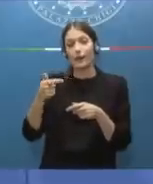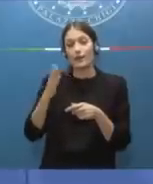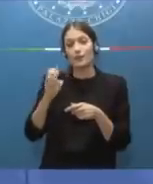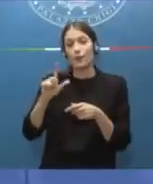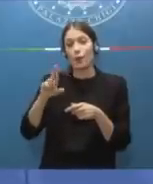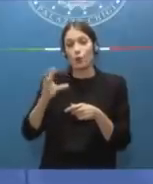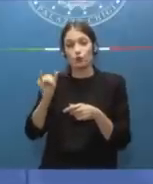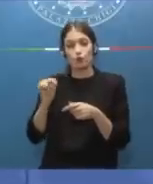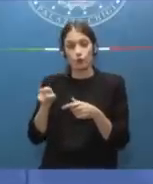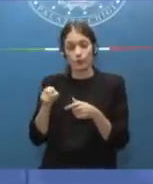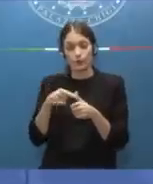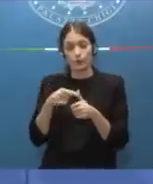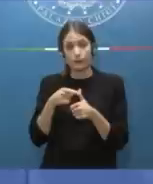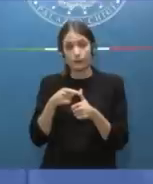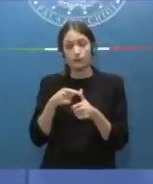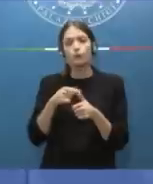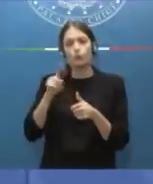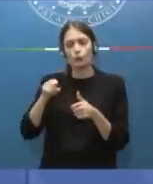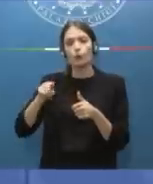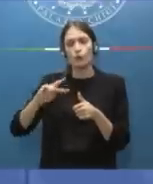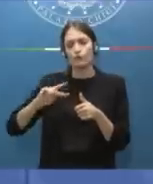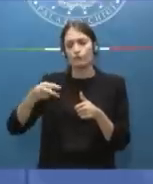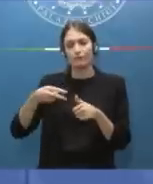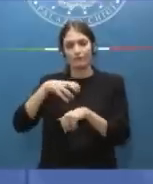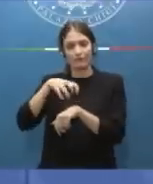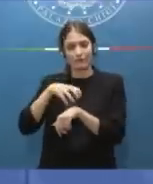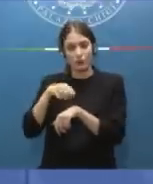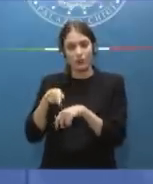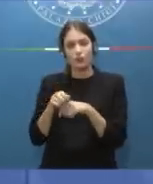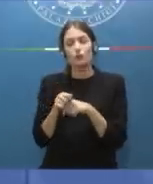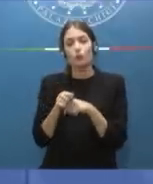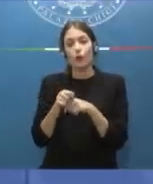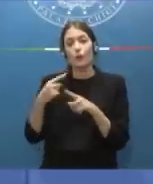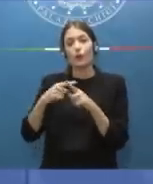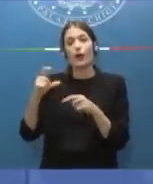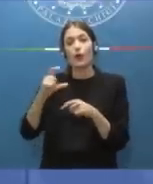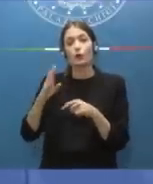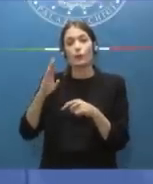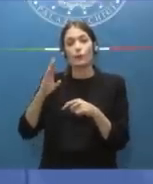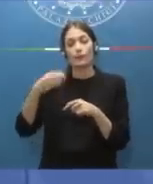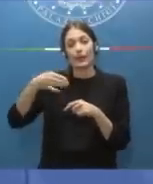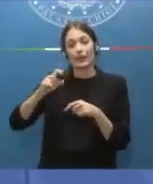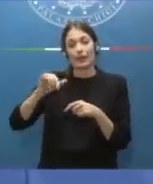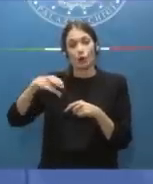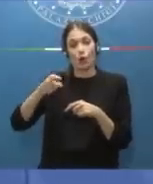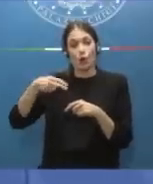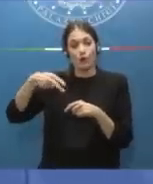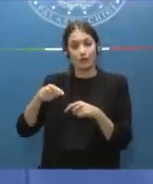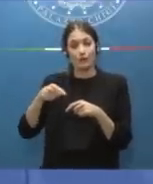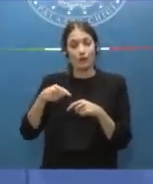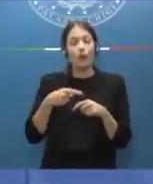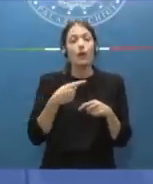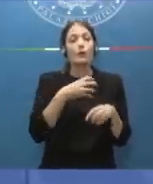anche lei assumerà le funzioni viceministro, e Claudio Durigon. Il Ministero dell'Istruzione ha come